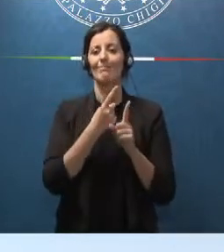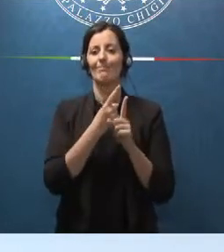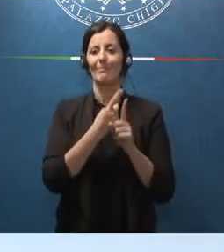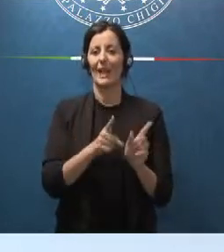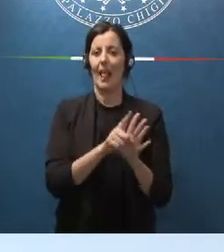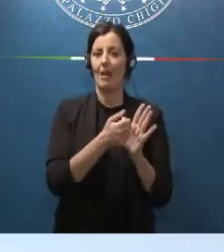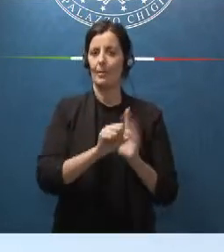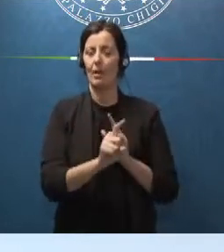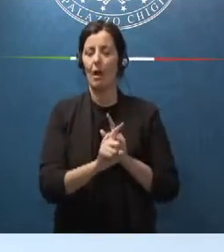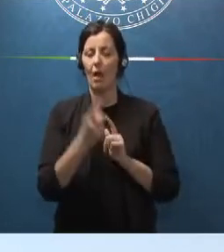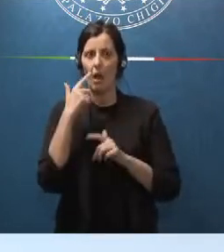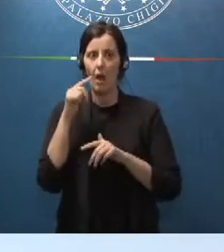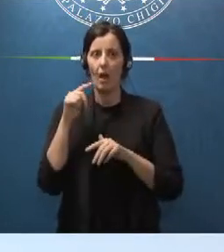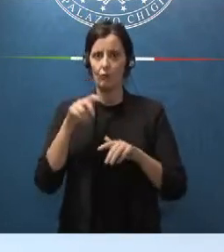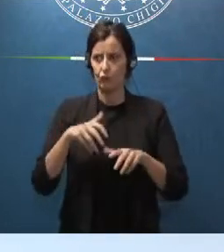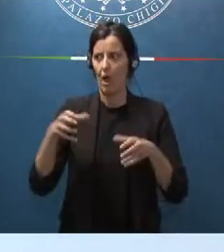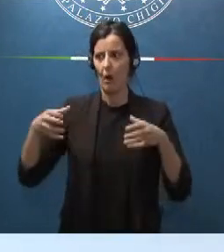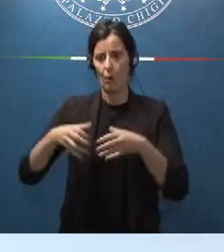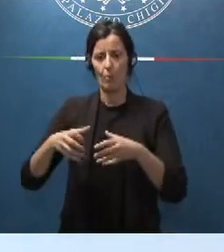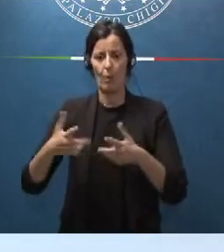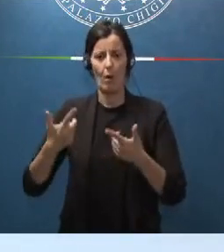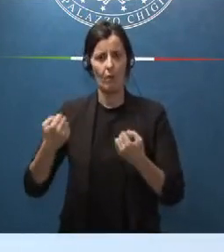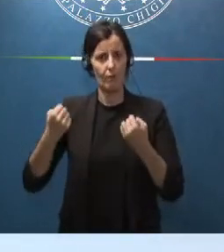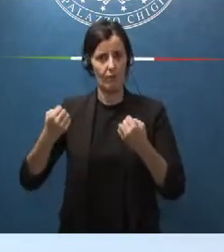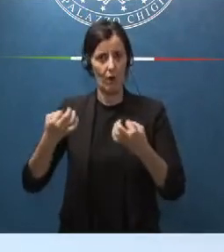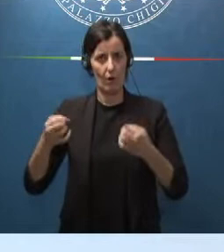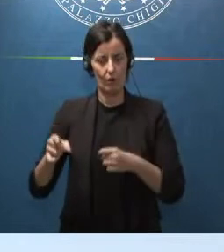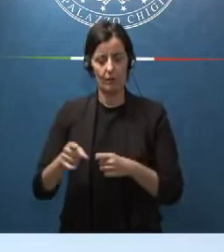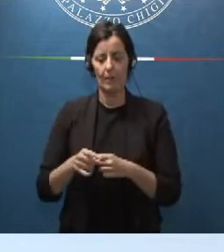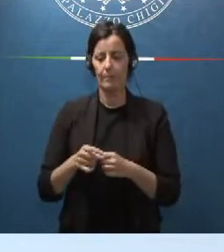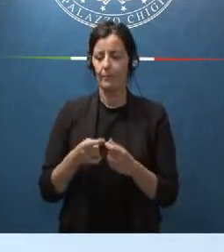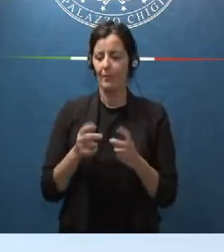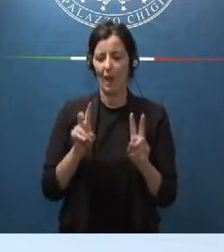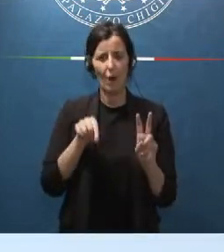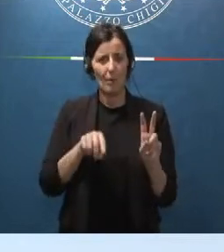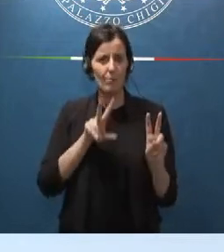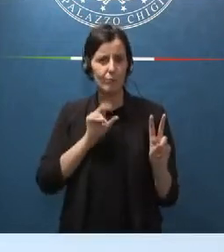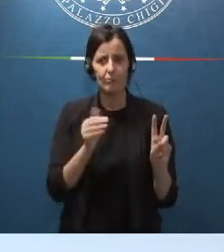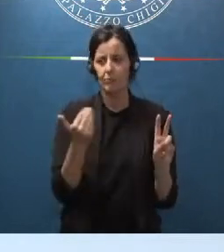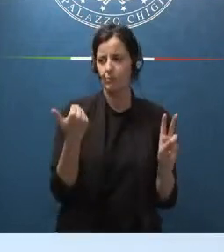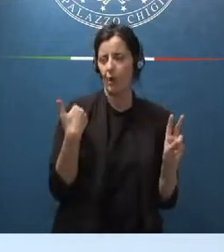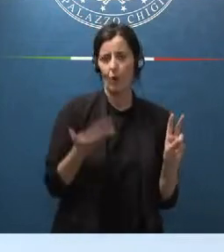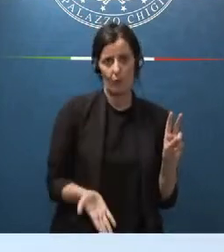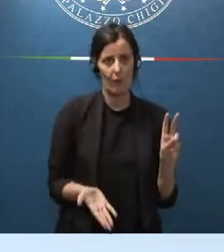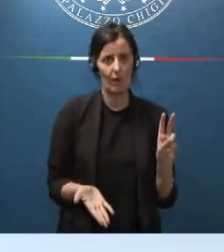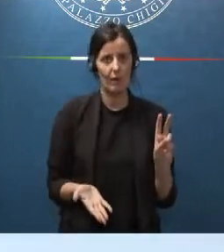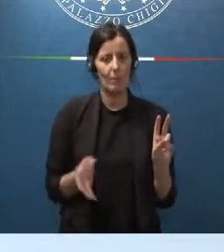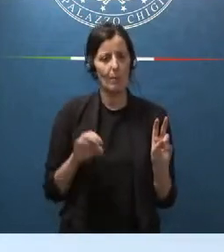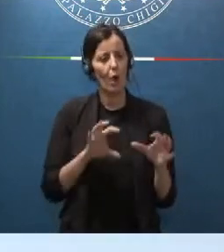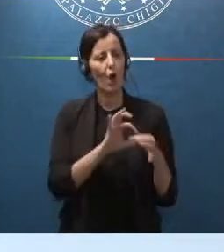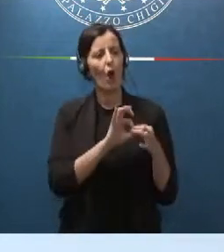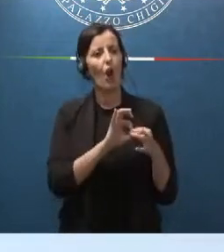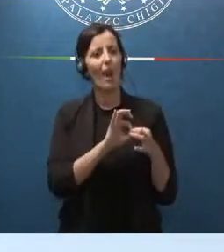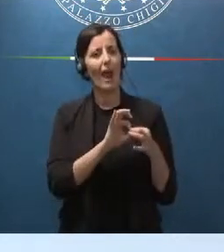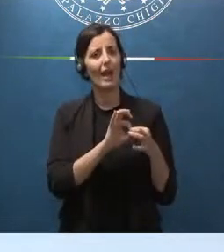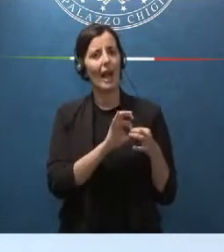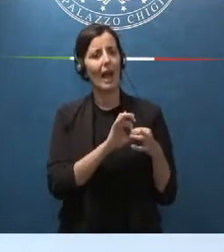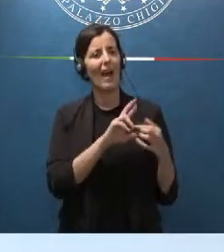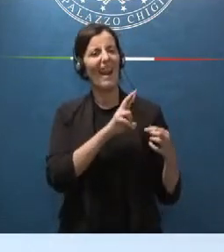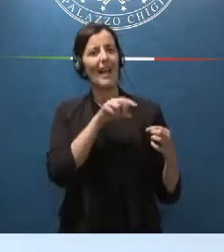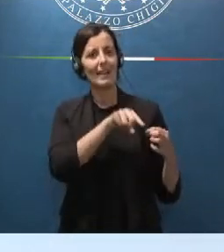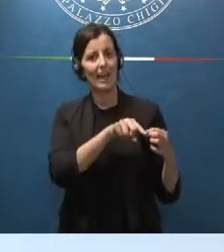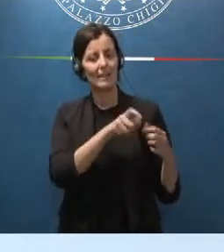Europa. Questo concetto io l'ho espresso anche l'altro giorno di persona al mio collega Renders, il